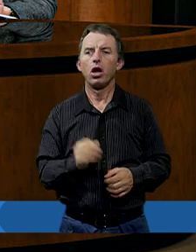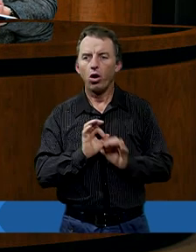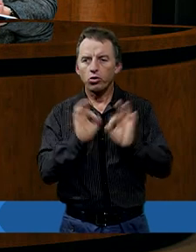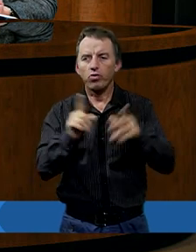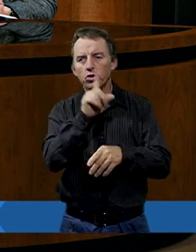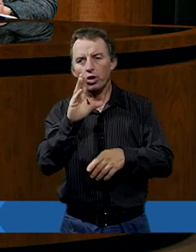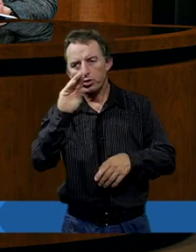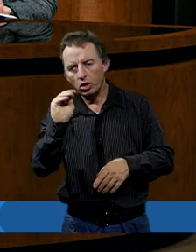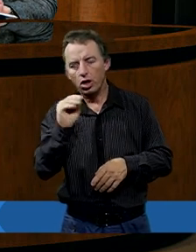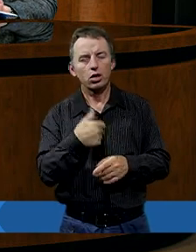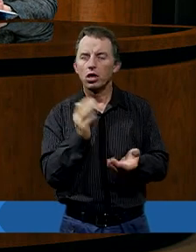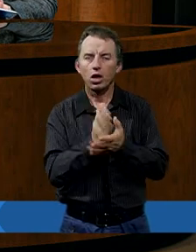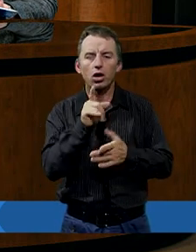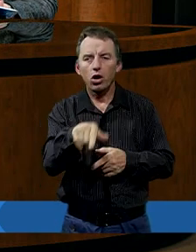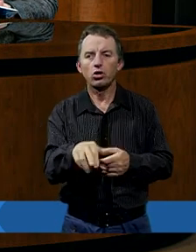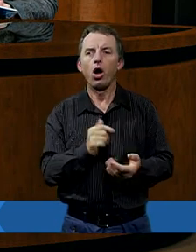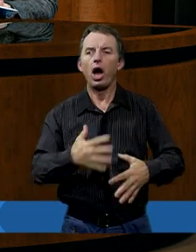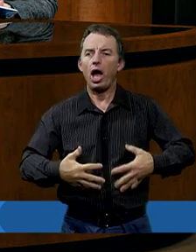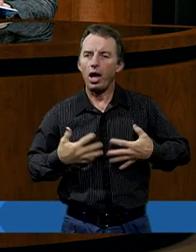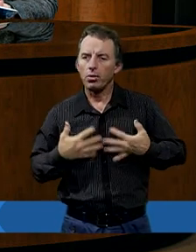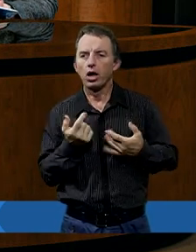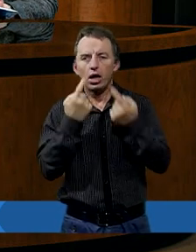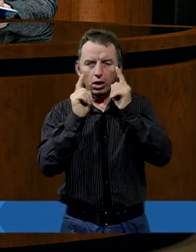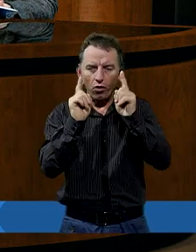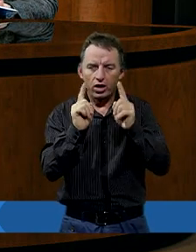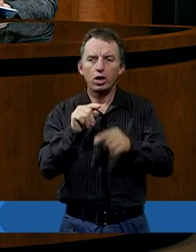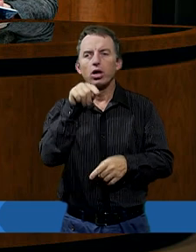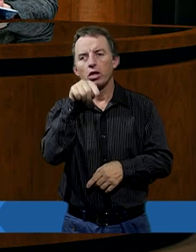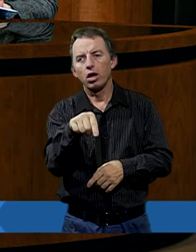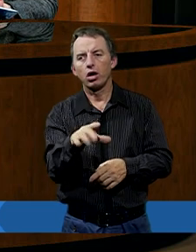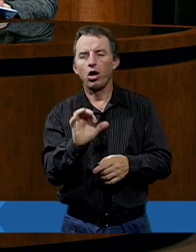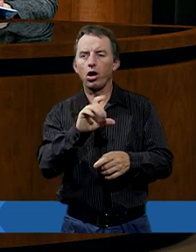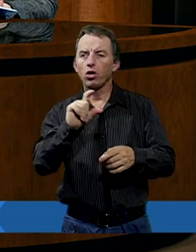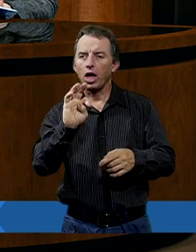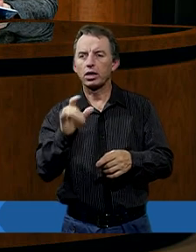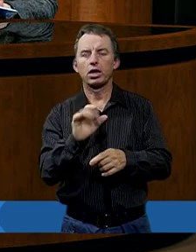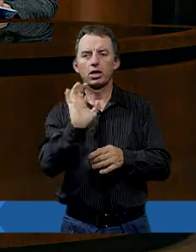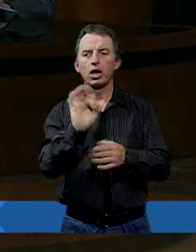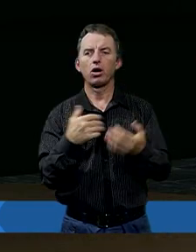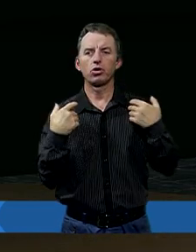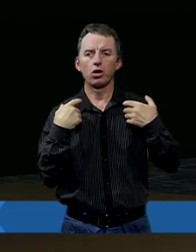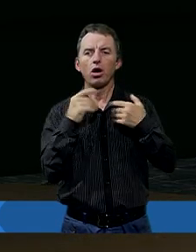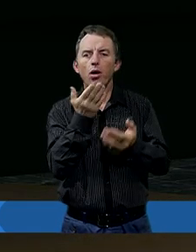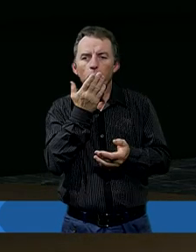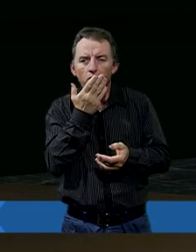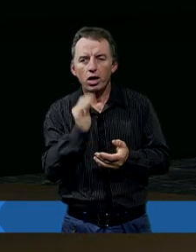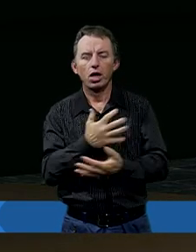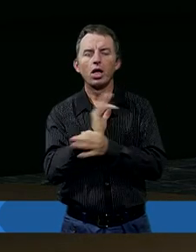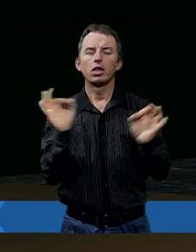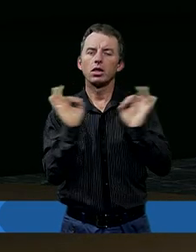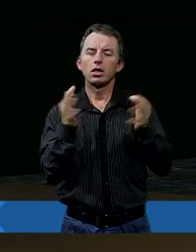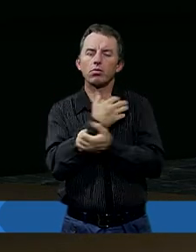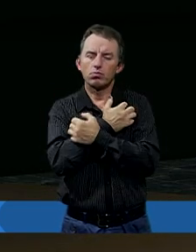Znaczy myślę, że nie chodzi tu tylko o emocje. Zauważmy kontekst tego, to co już mówiliśmy, tragiczne